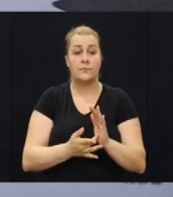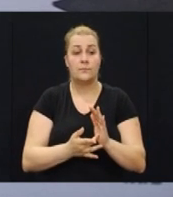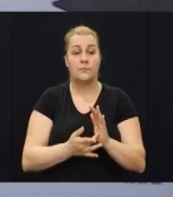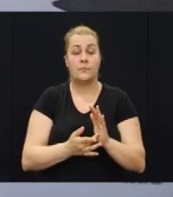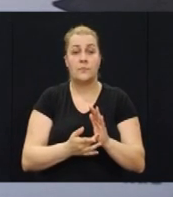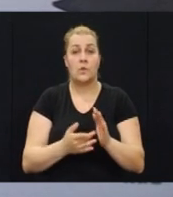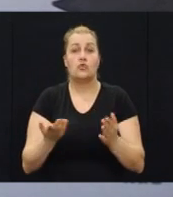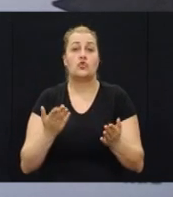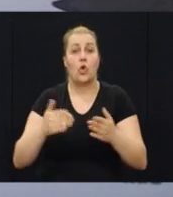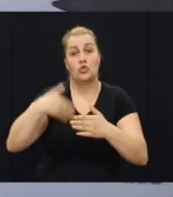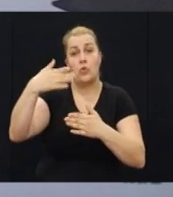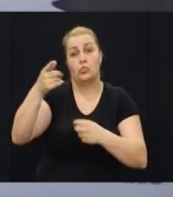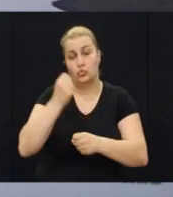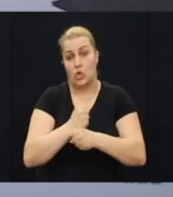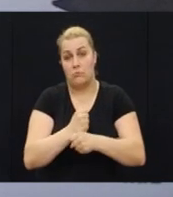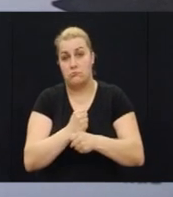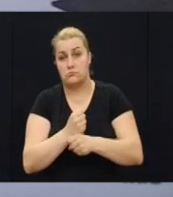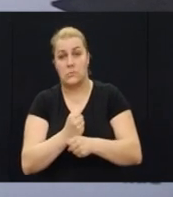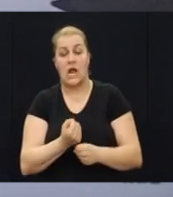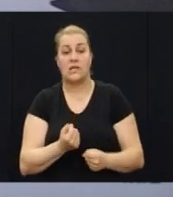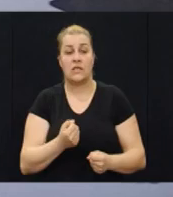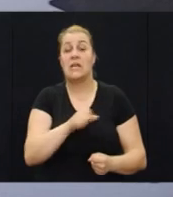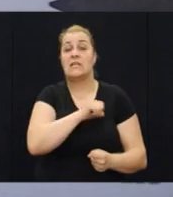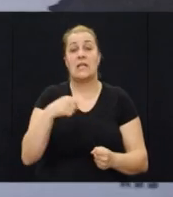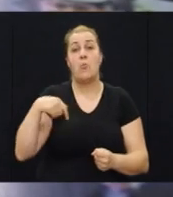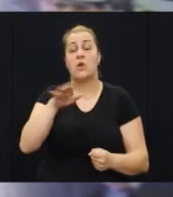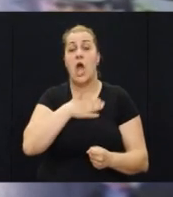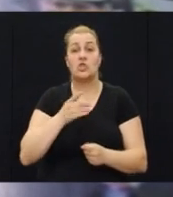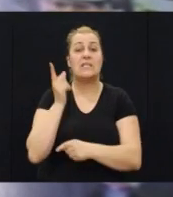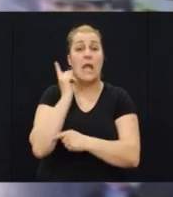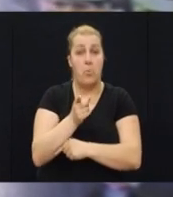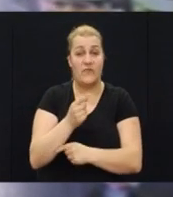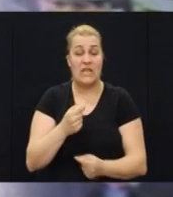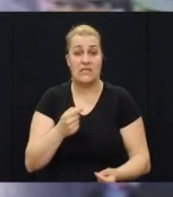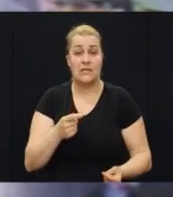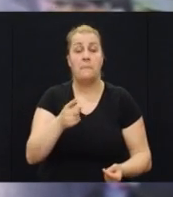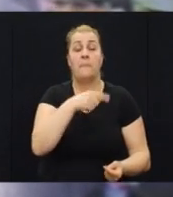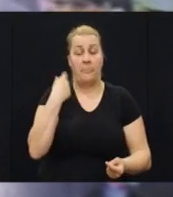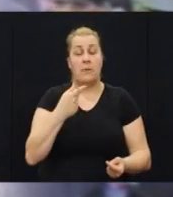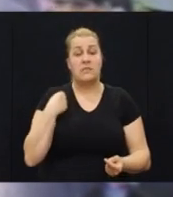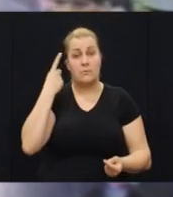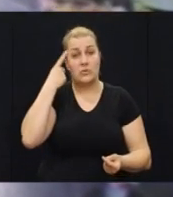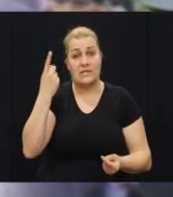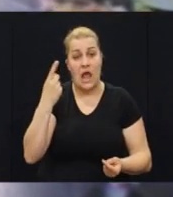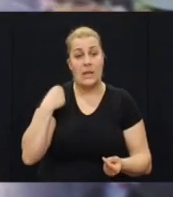poteze koje su znali su naši zapojednici. Uglavnom znali smo da idemo